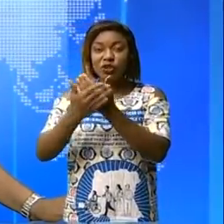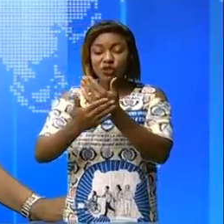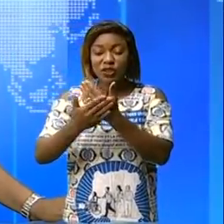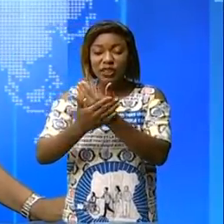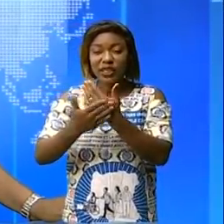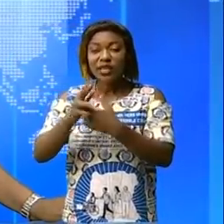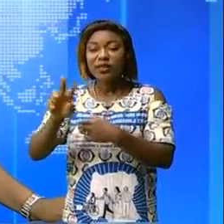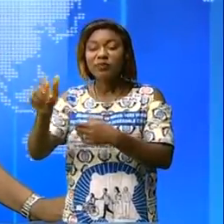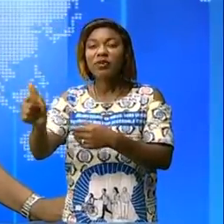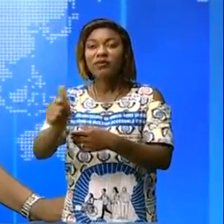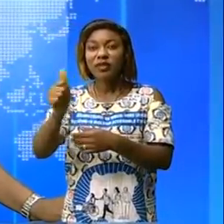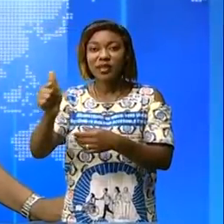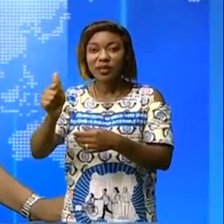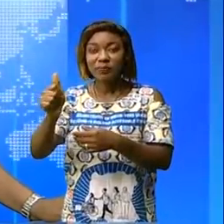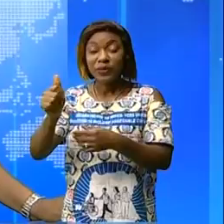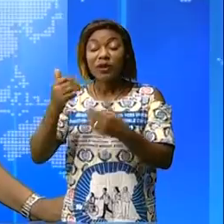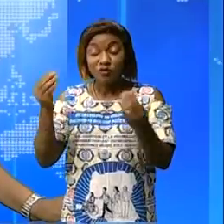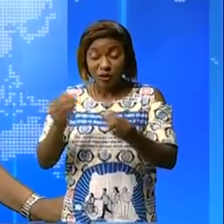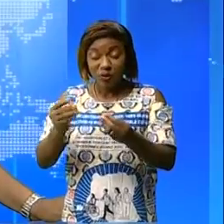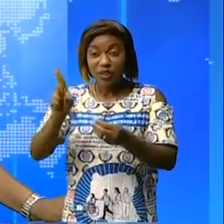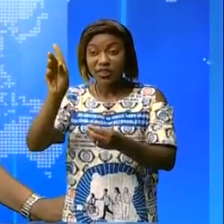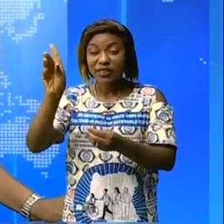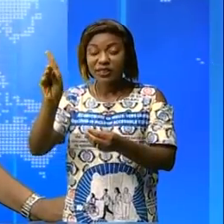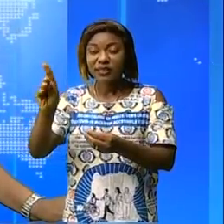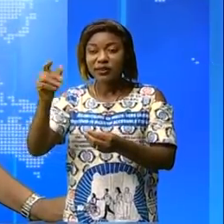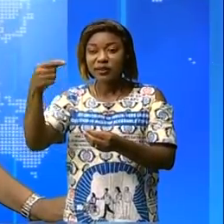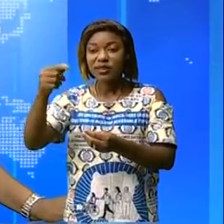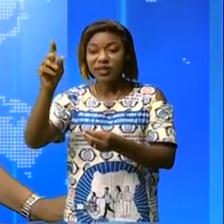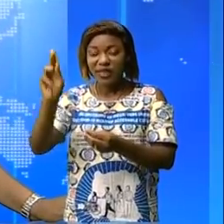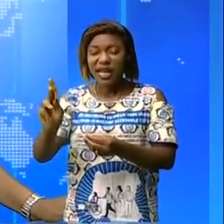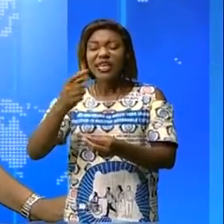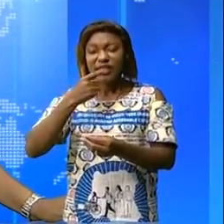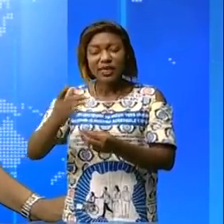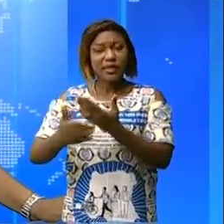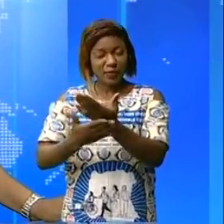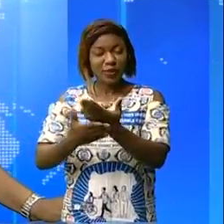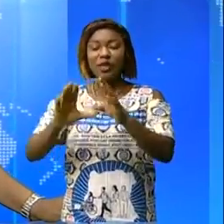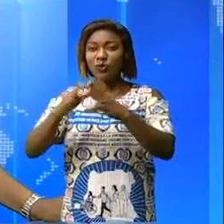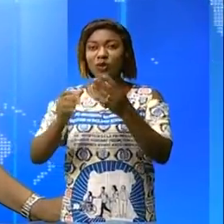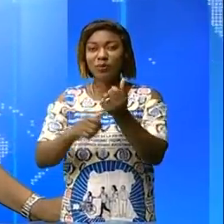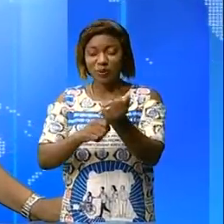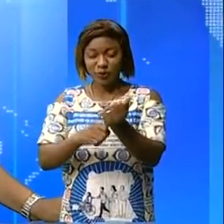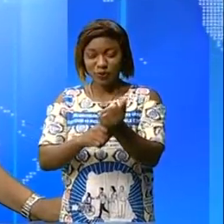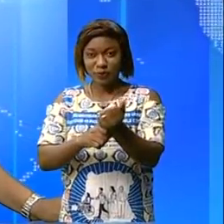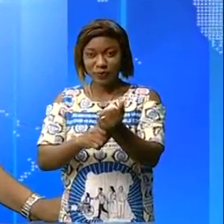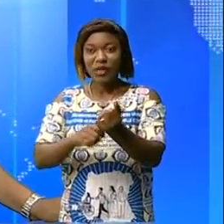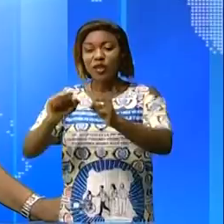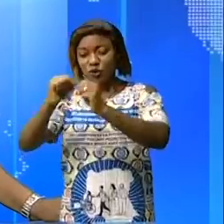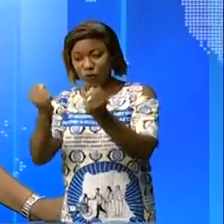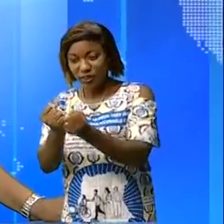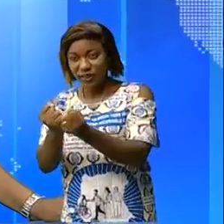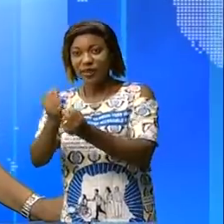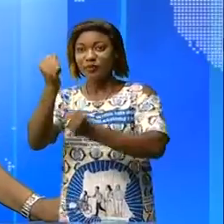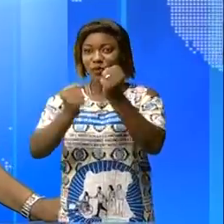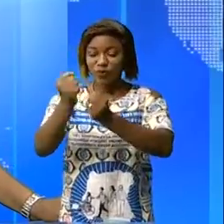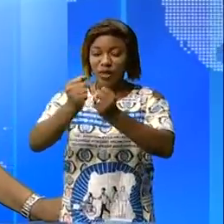de Kinshasa la déjarka encourage les contribuables personnes physiques et morales assujetties aux impôts